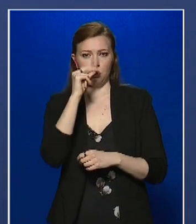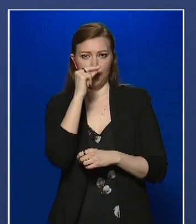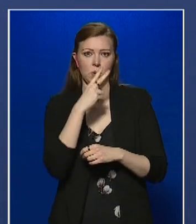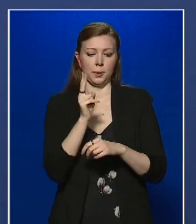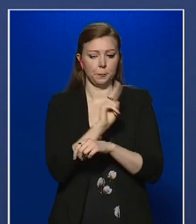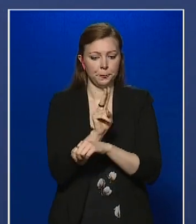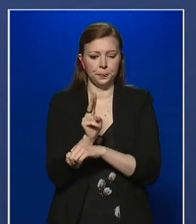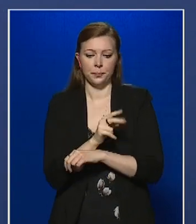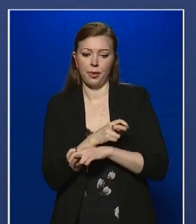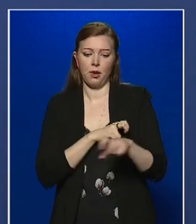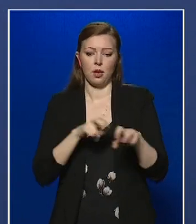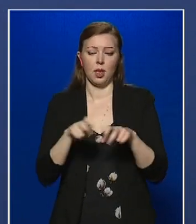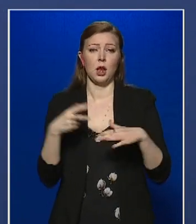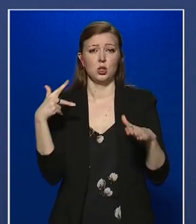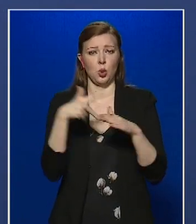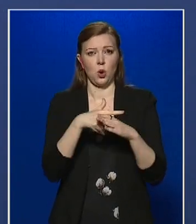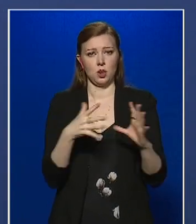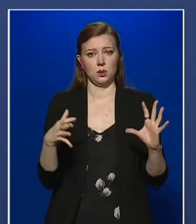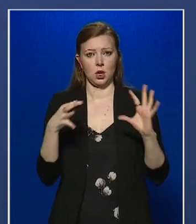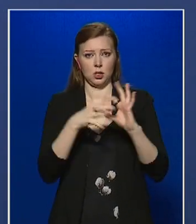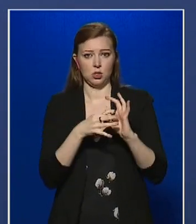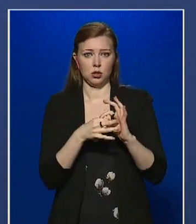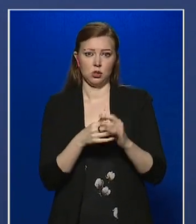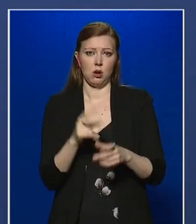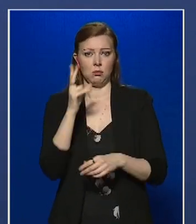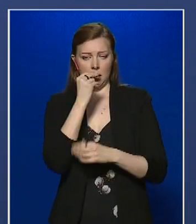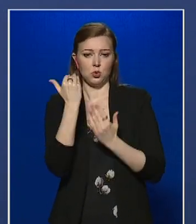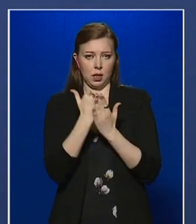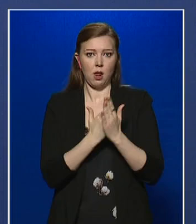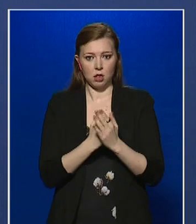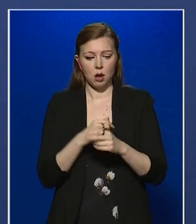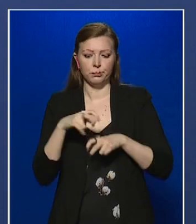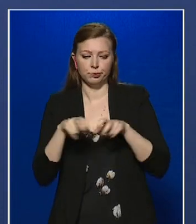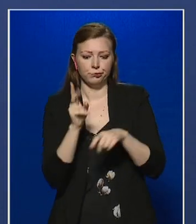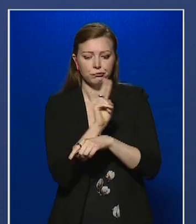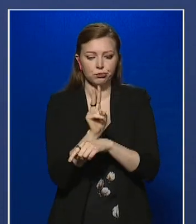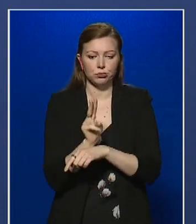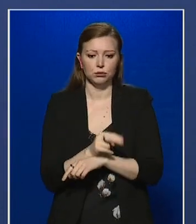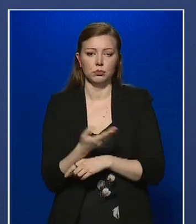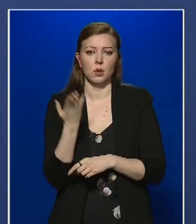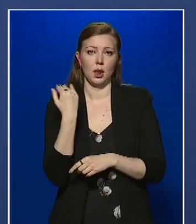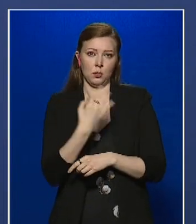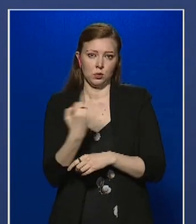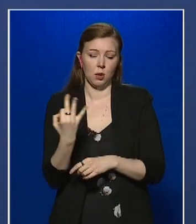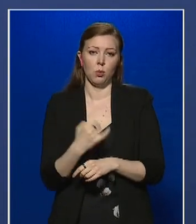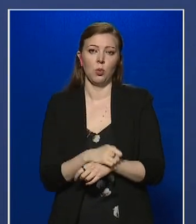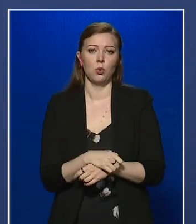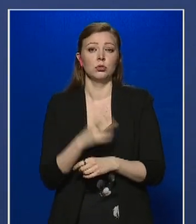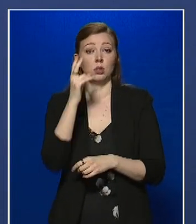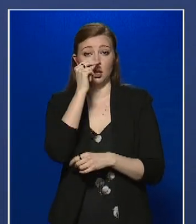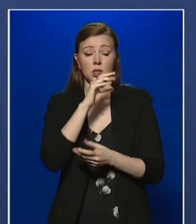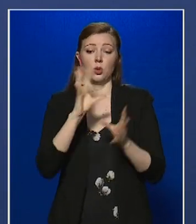ellátják a kiárási korlátozással összefüggésben rendőrségi feladatainkat. Az elmúlt 24 órában rendőreink